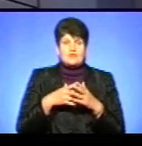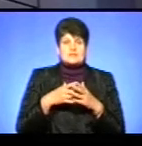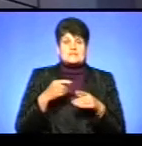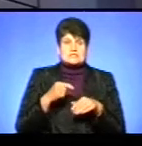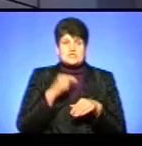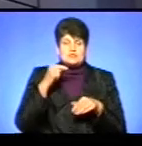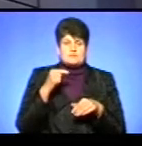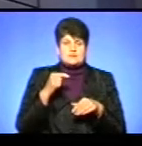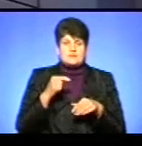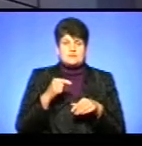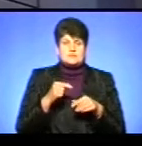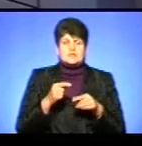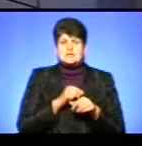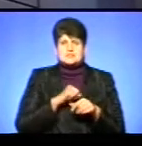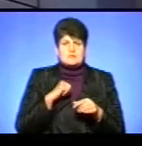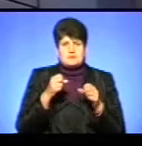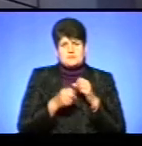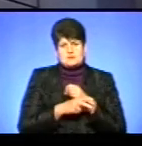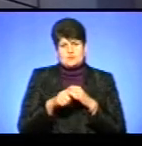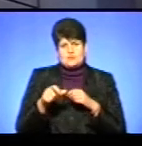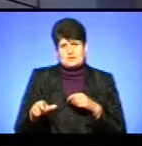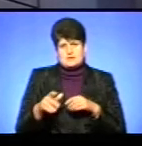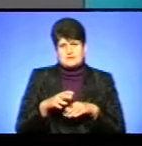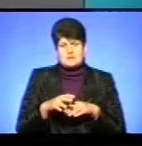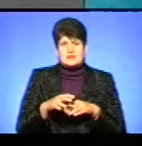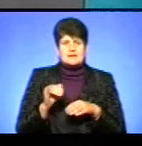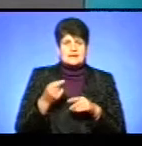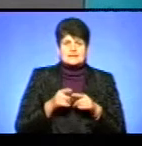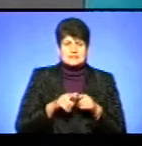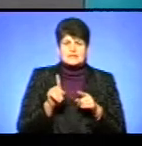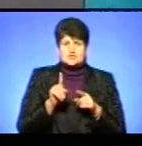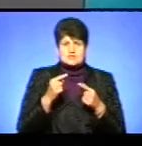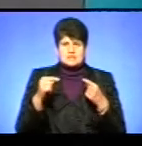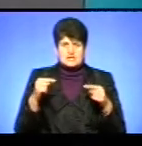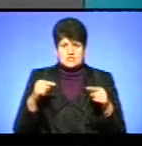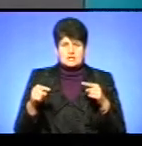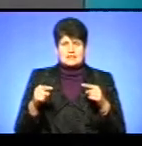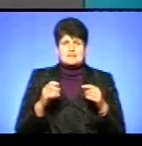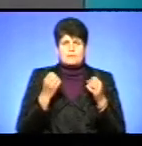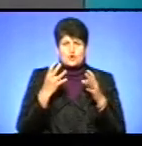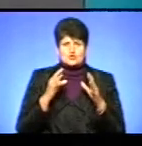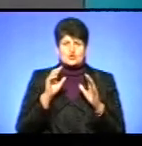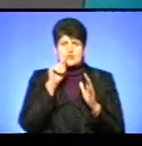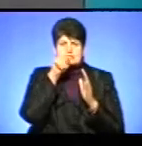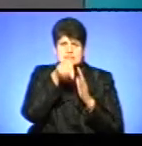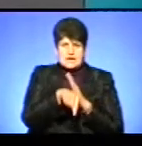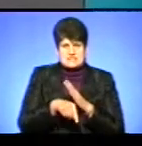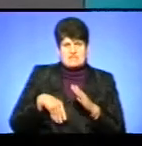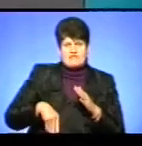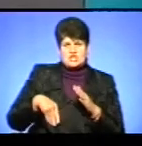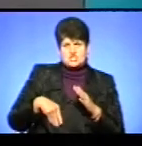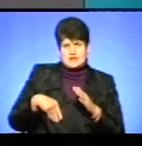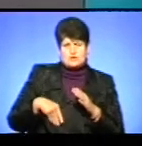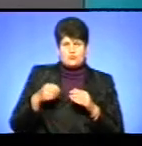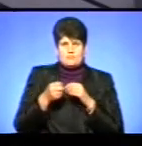бюджету найнезахищеніших ферстів надзелення. І це є нічо інше, як просто залізти в кишені малозабезпечених тернополян.